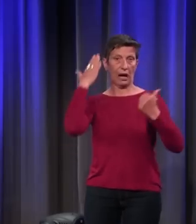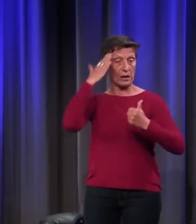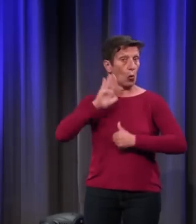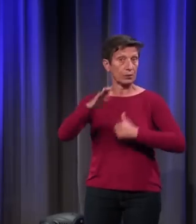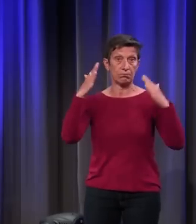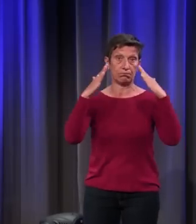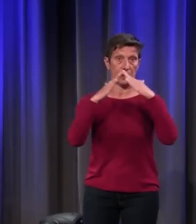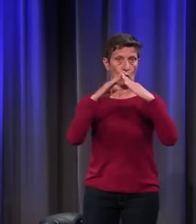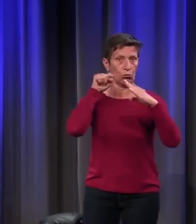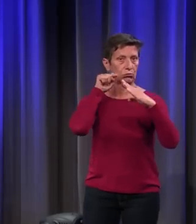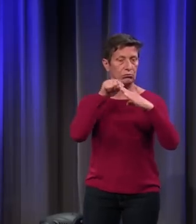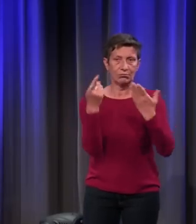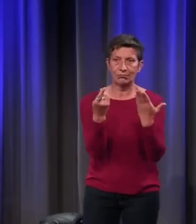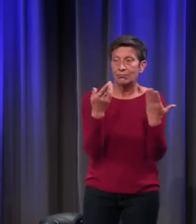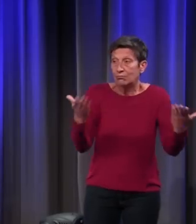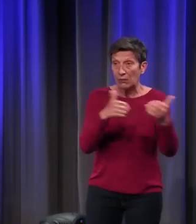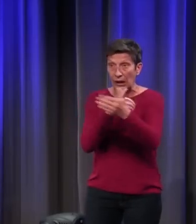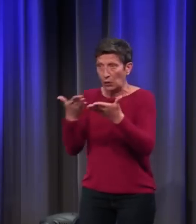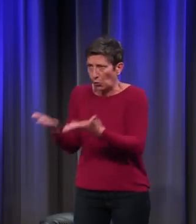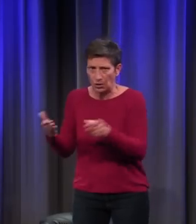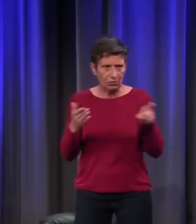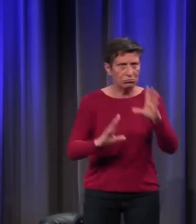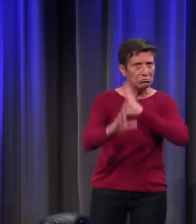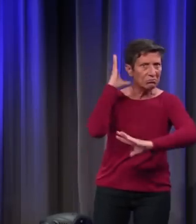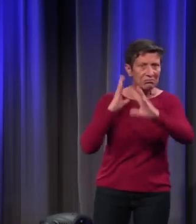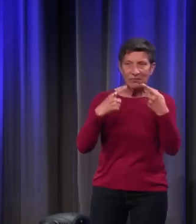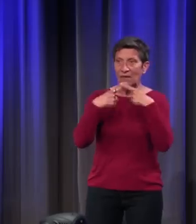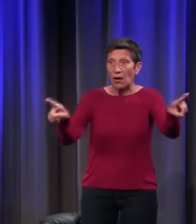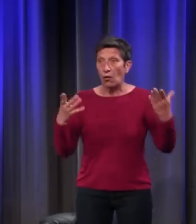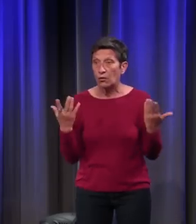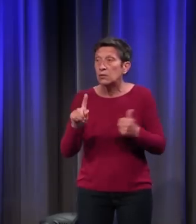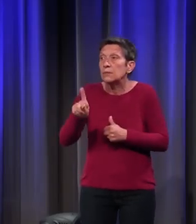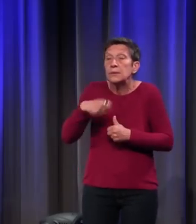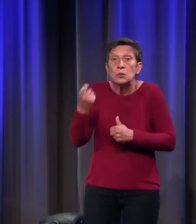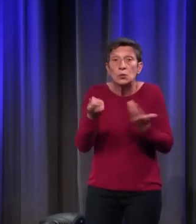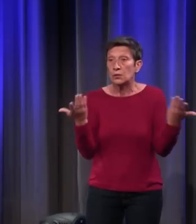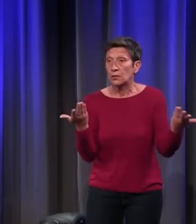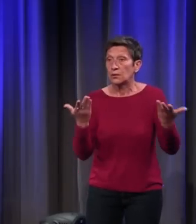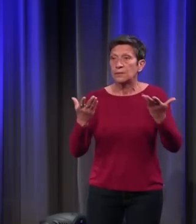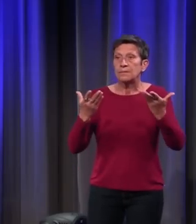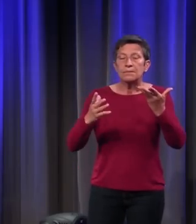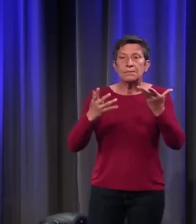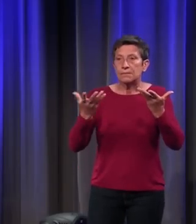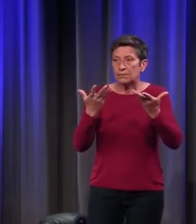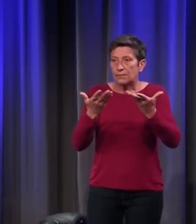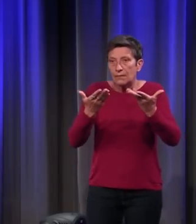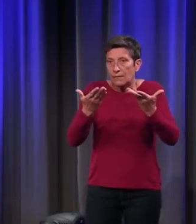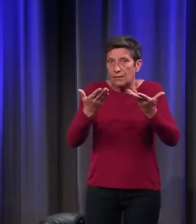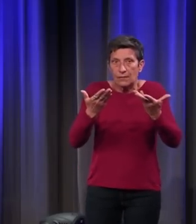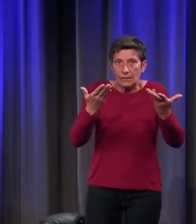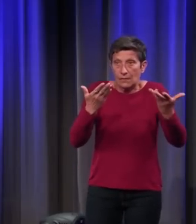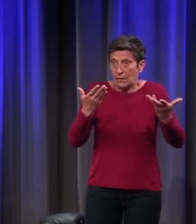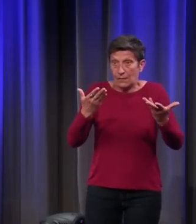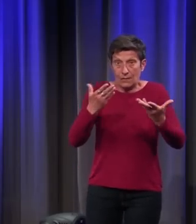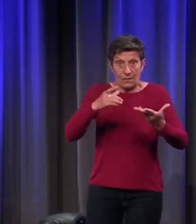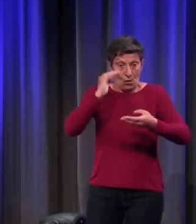Il faut revoir nos catégories et ne pas considérer comme sauvages des animaux qui, pour les auteurs et les hommes et les femmes